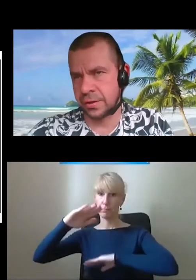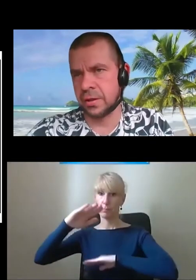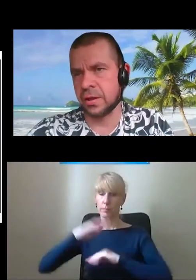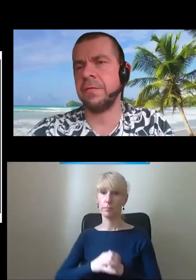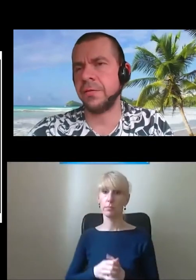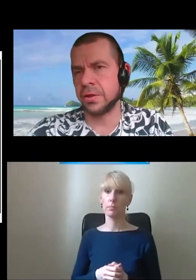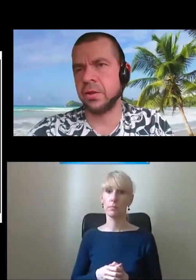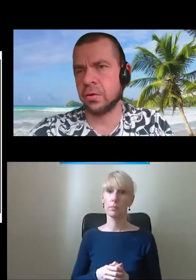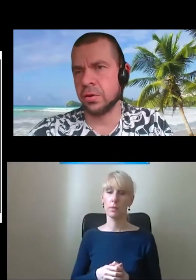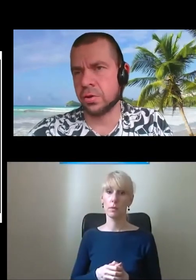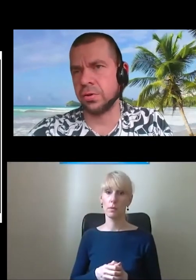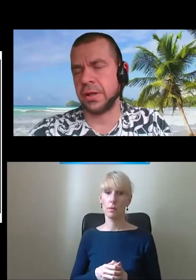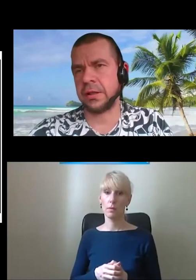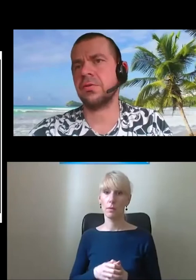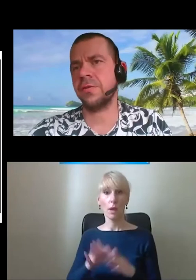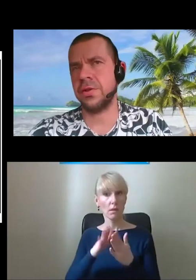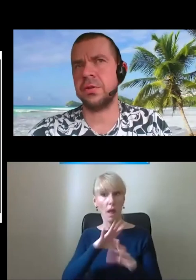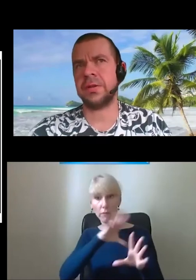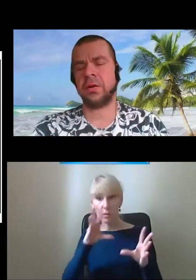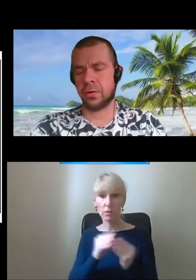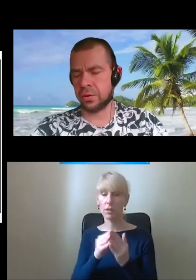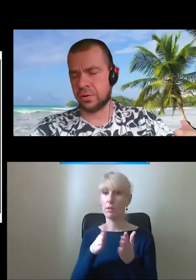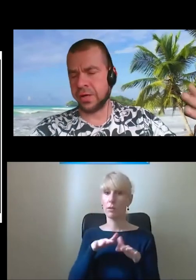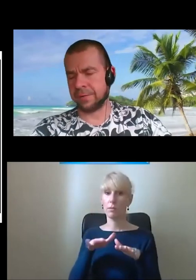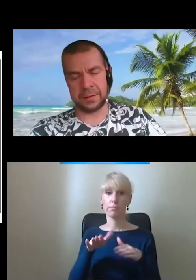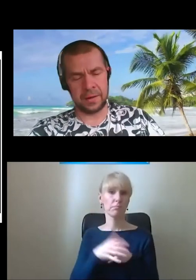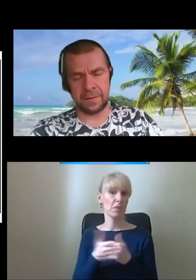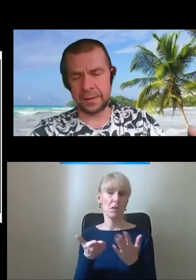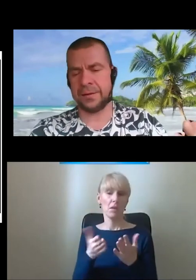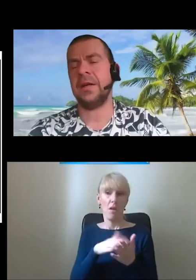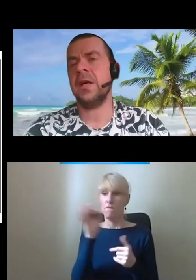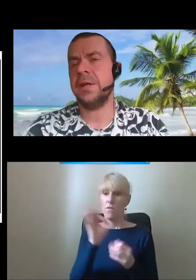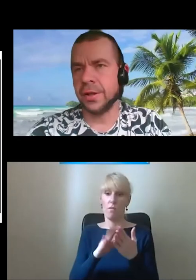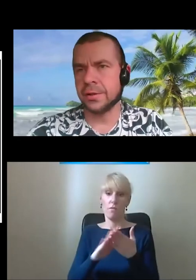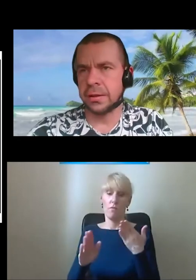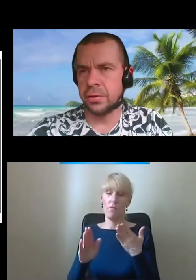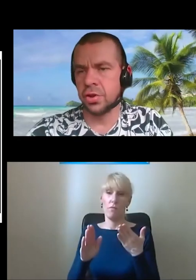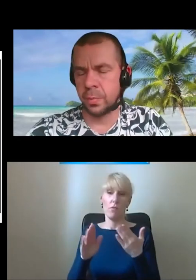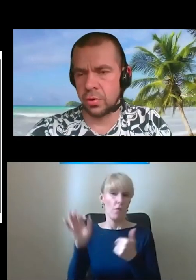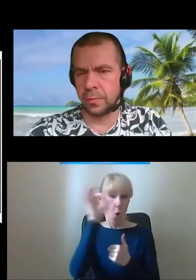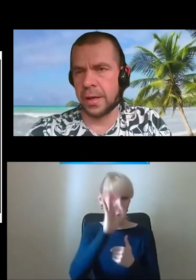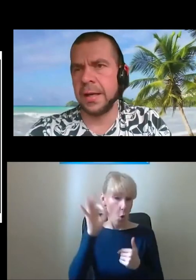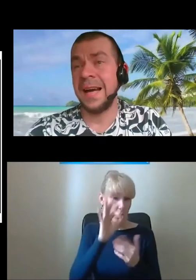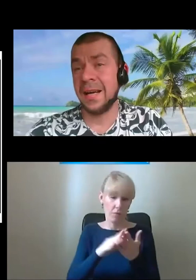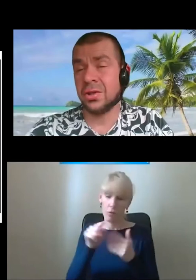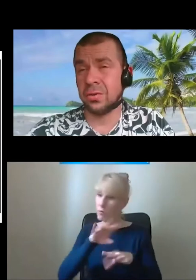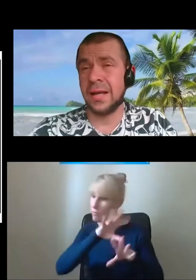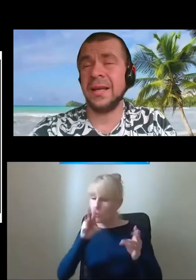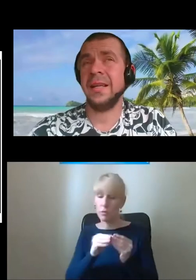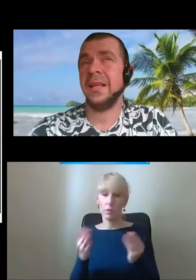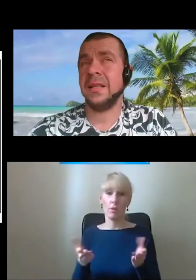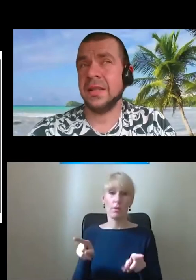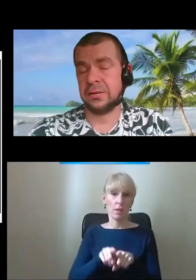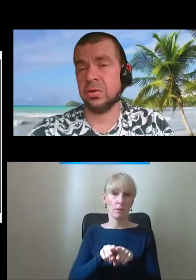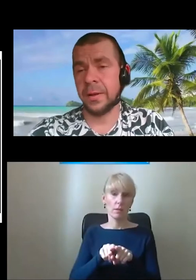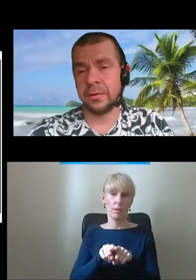dla wszystkich we wszystkich okolicznościach, tak? Oczywiście, no w tej okoliczności awaryjnej nieco na niższym poziomie, ale ciągle